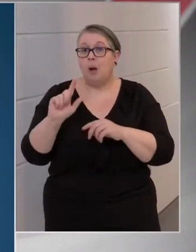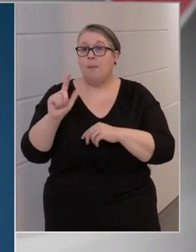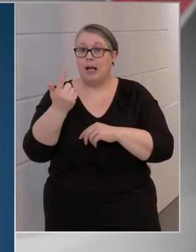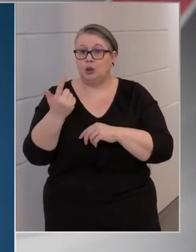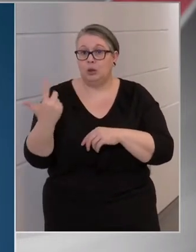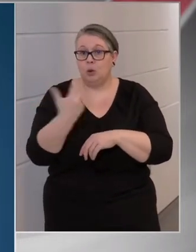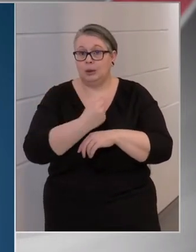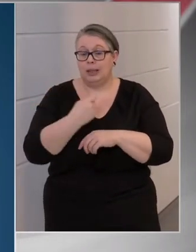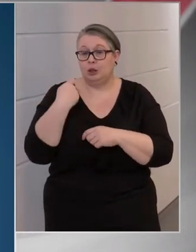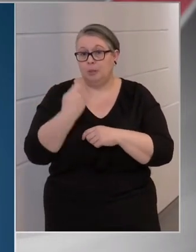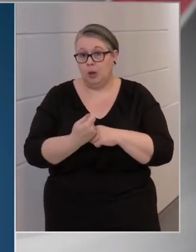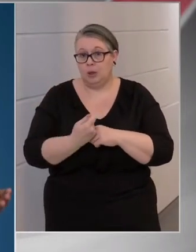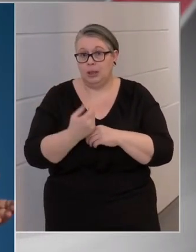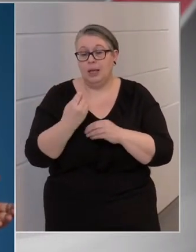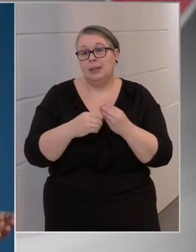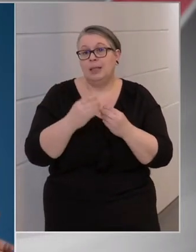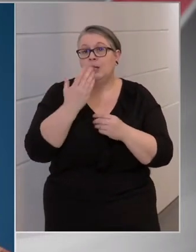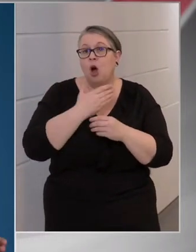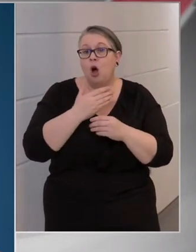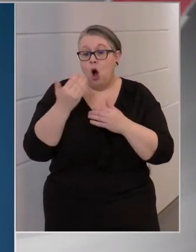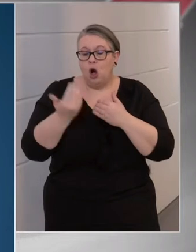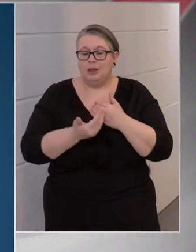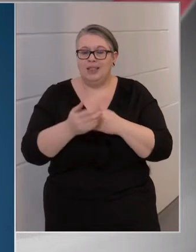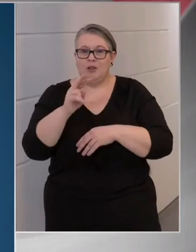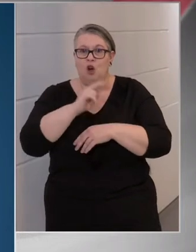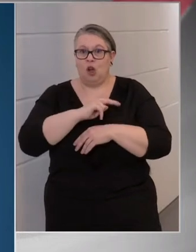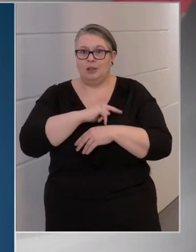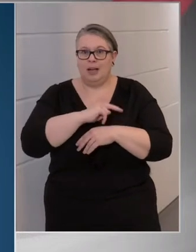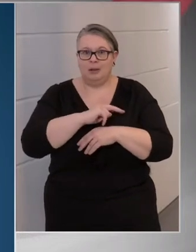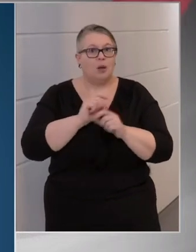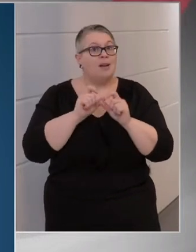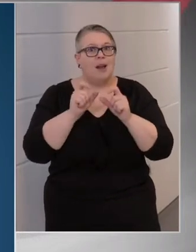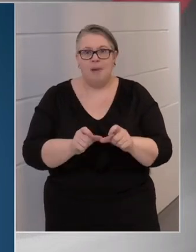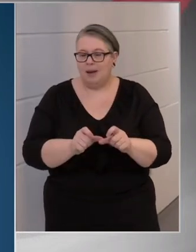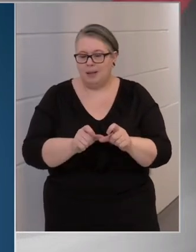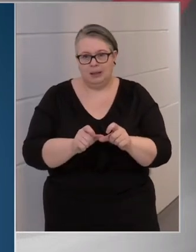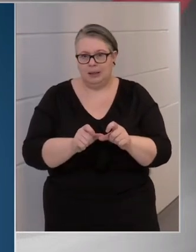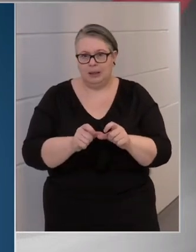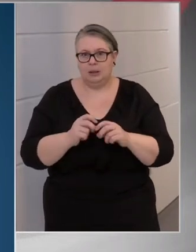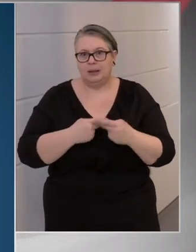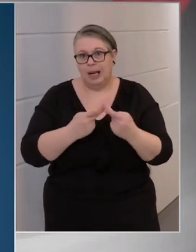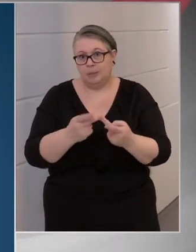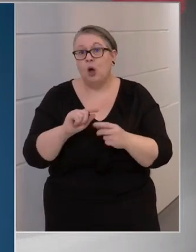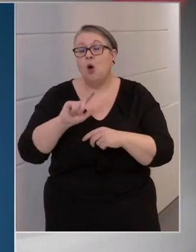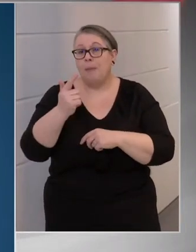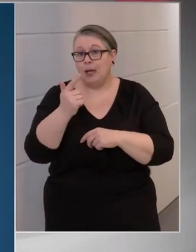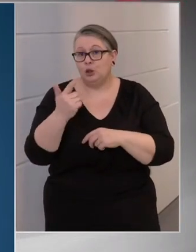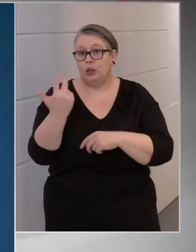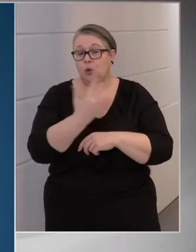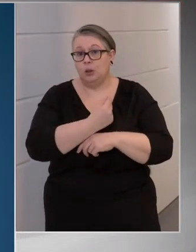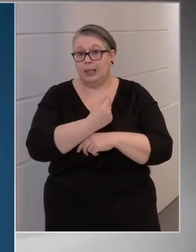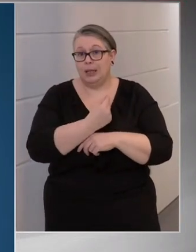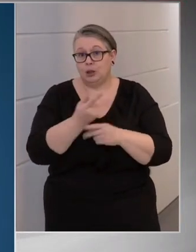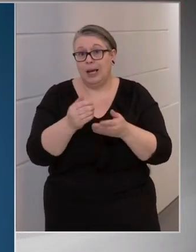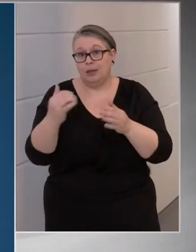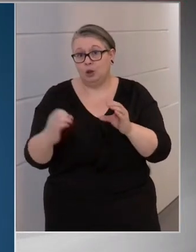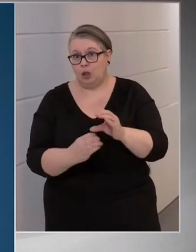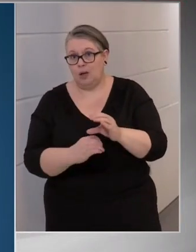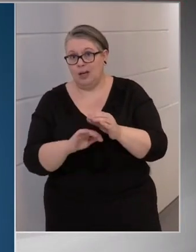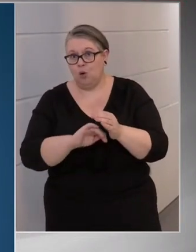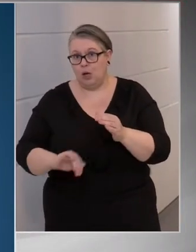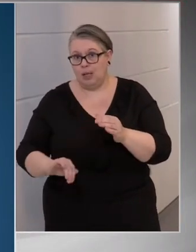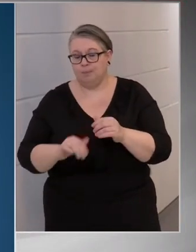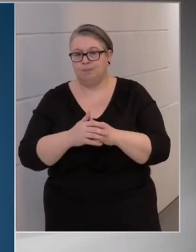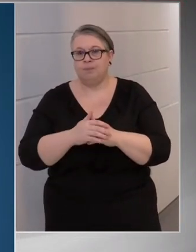második oltást beadni, ezért, hogyha addig garantáltan nem érkezik szállítmány, akkor a második oltást fére kell tenni.